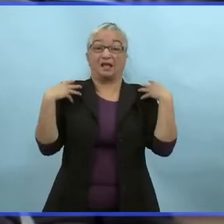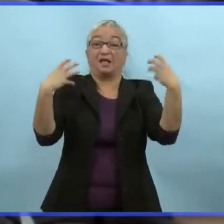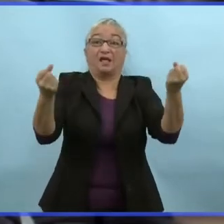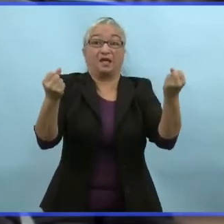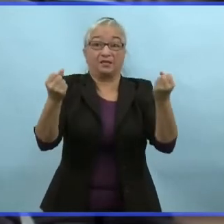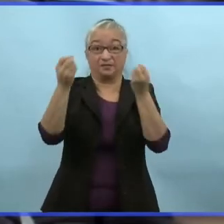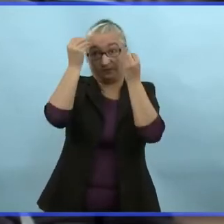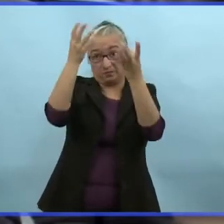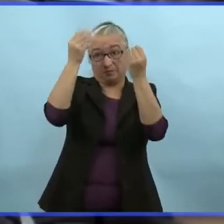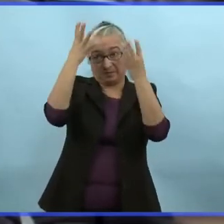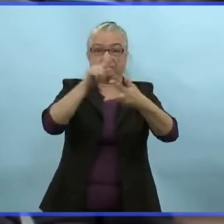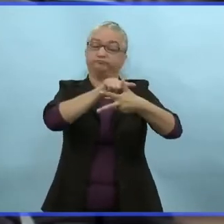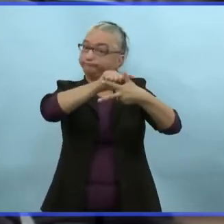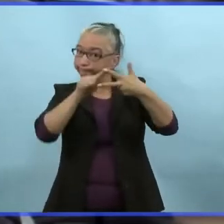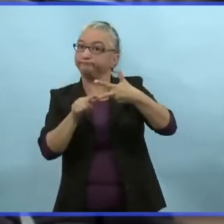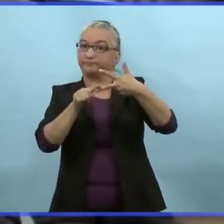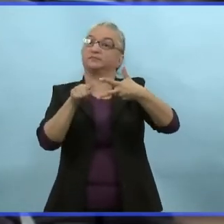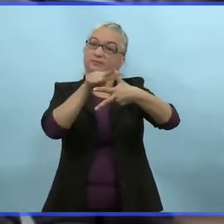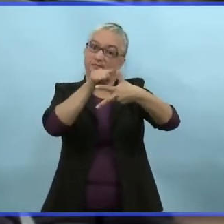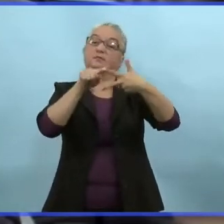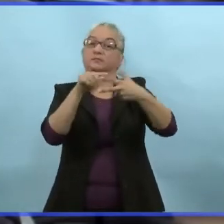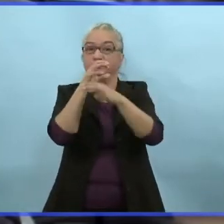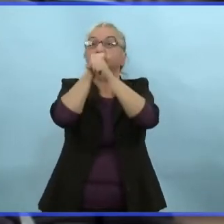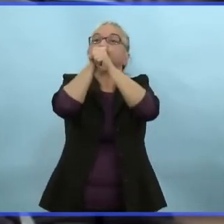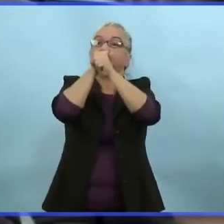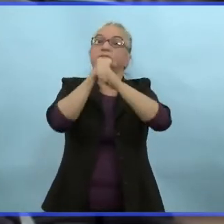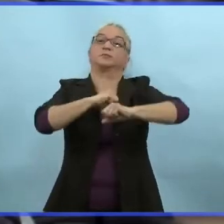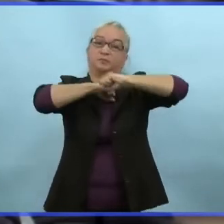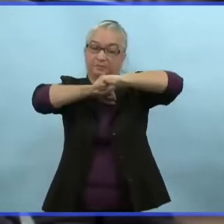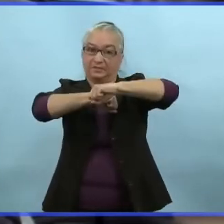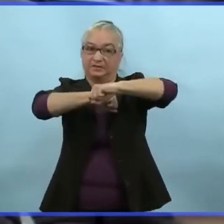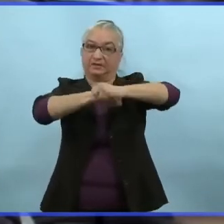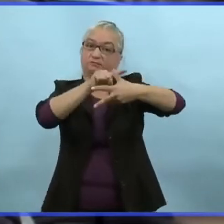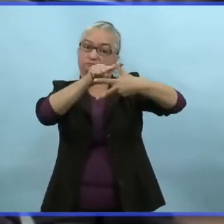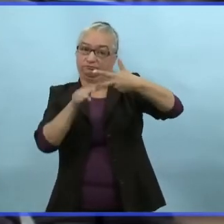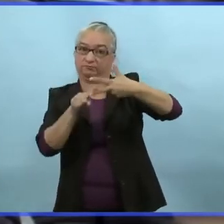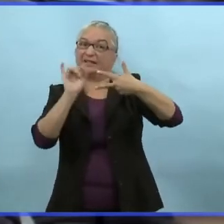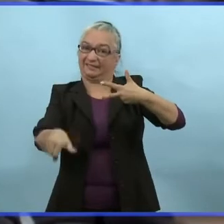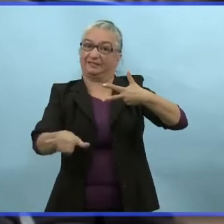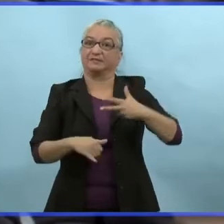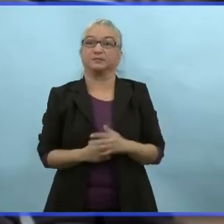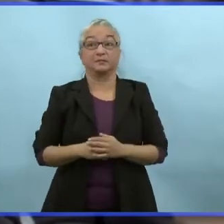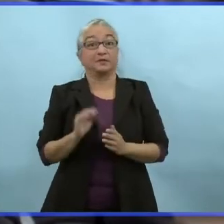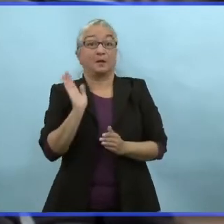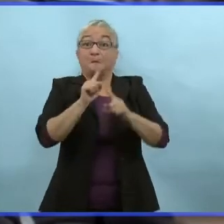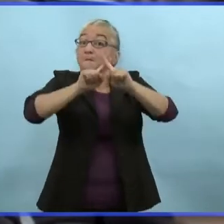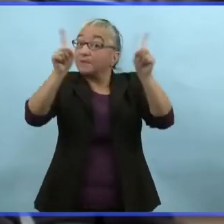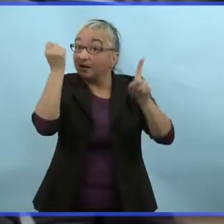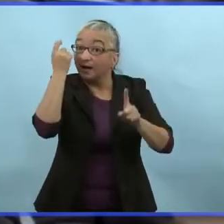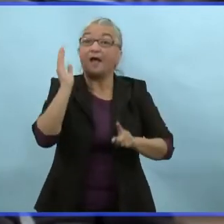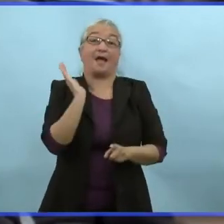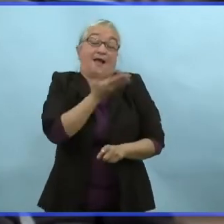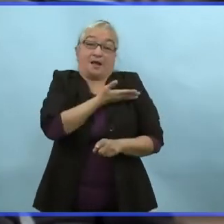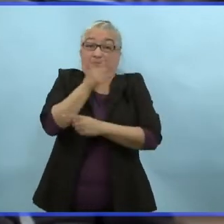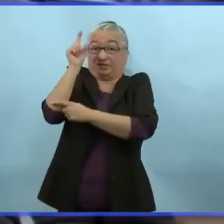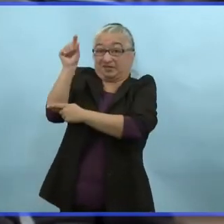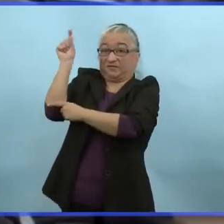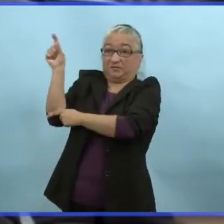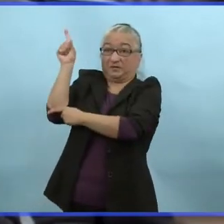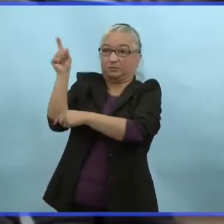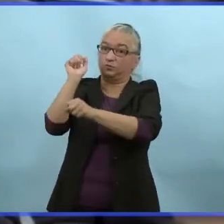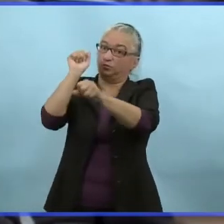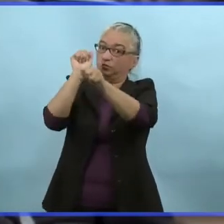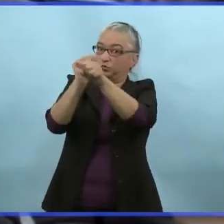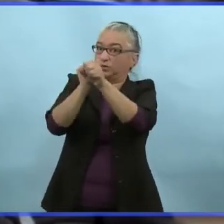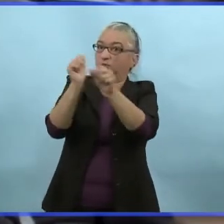Ce sont des choses que nous protégeons en tant que renseignements personnels de santé au Manitoba, mais le gouvernement fédéral doit travailler avec